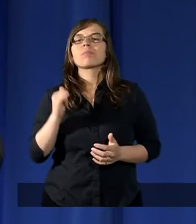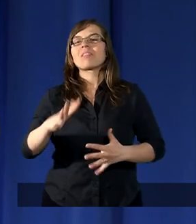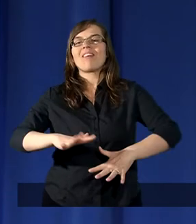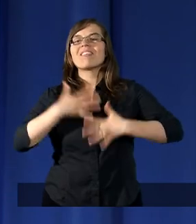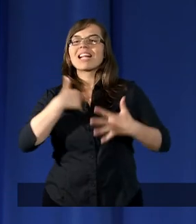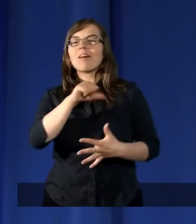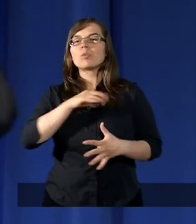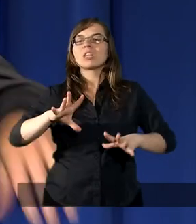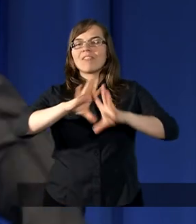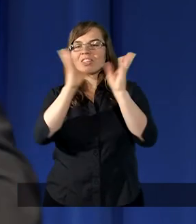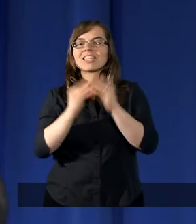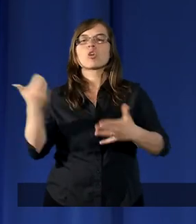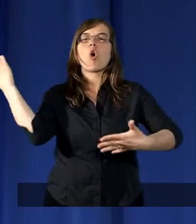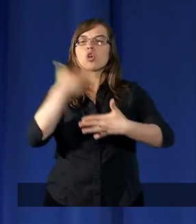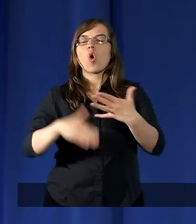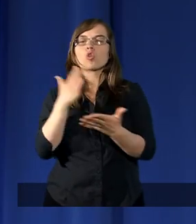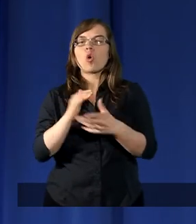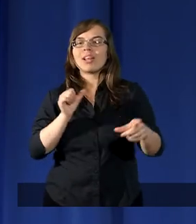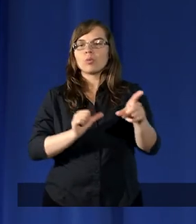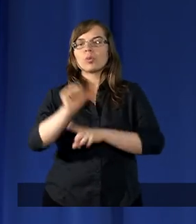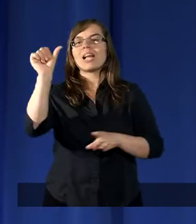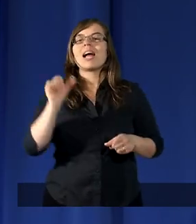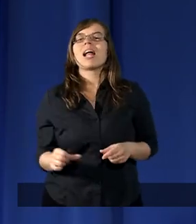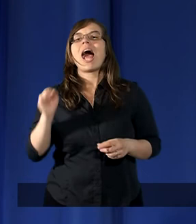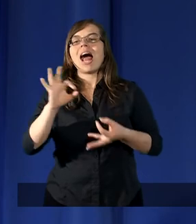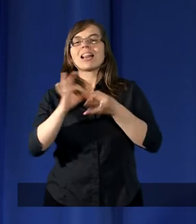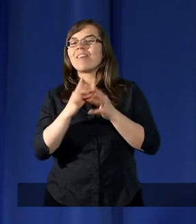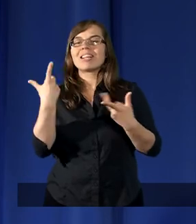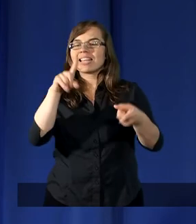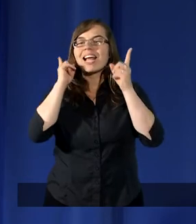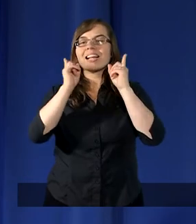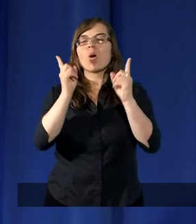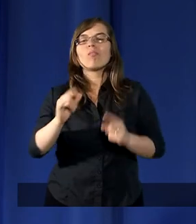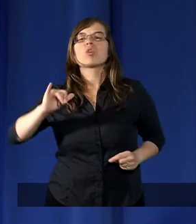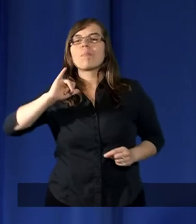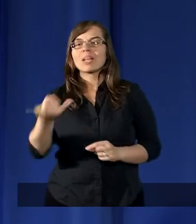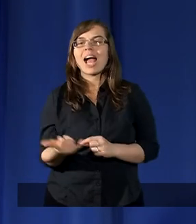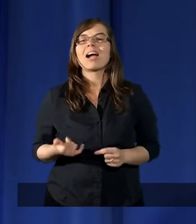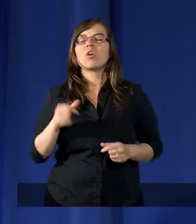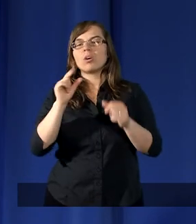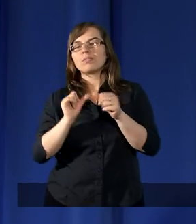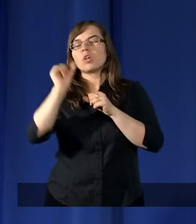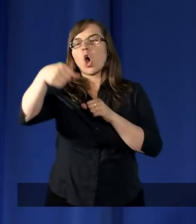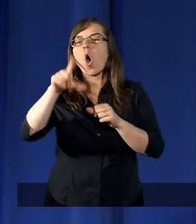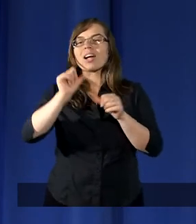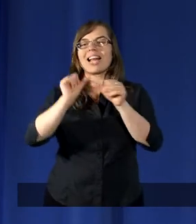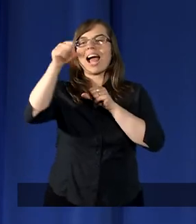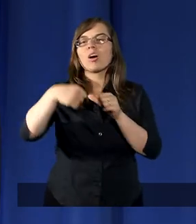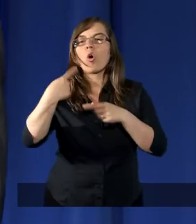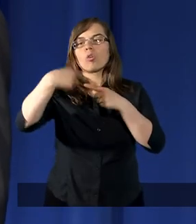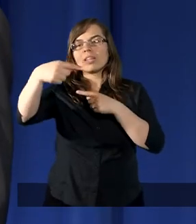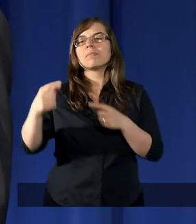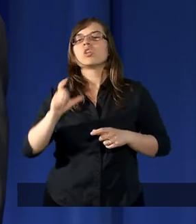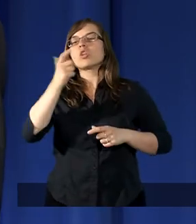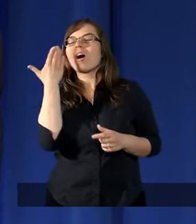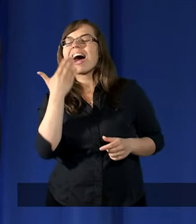Wydawało mi się, że wszystko skończone już jest, a nawet nie zauważyłem, jak rok za rokiem coraz